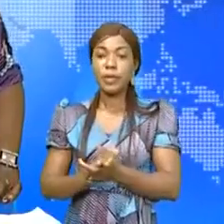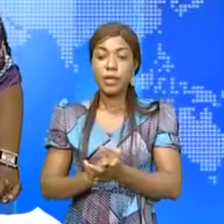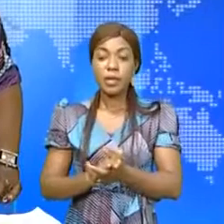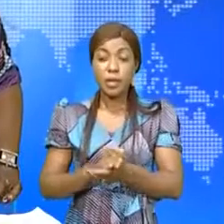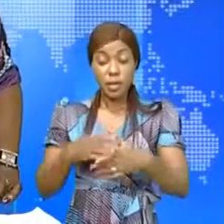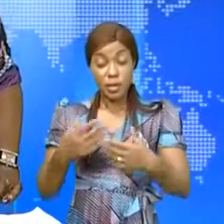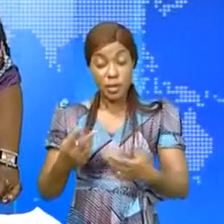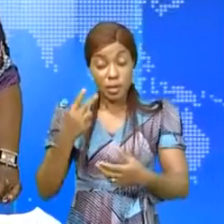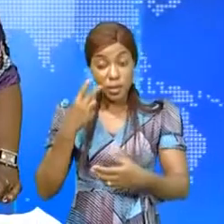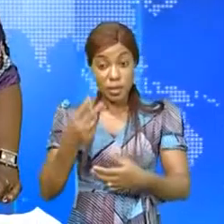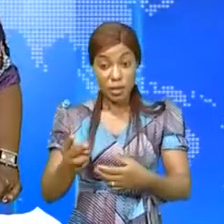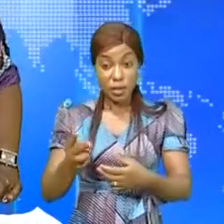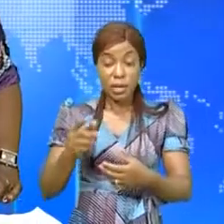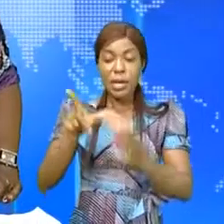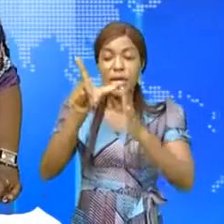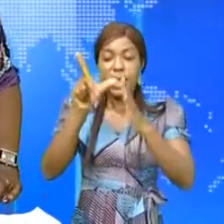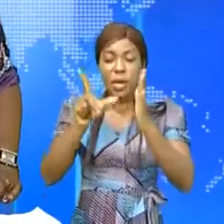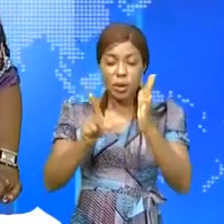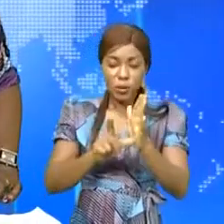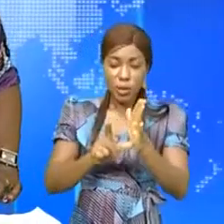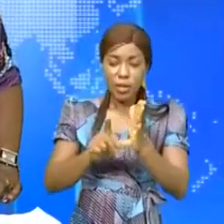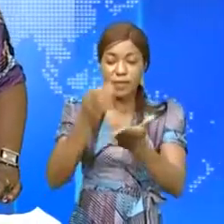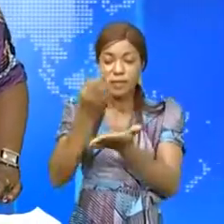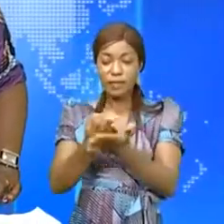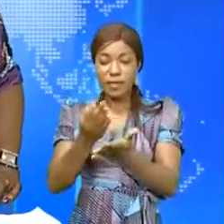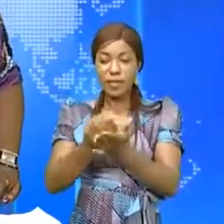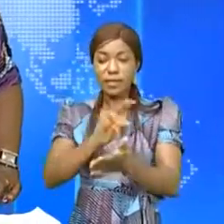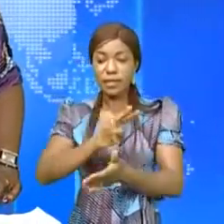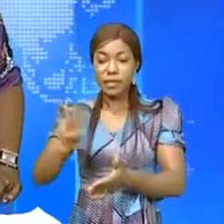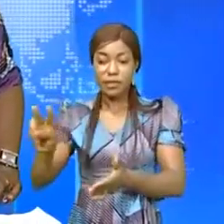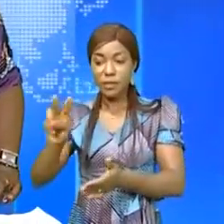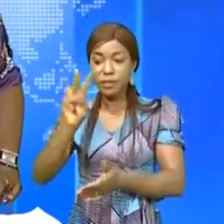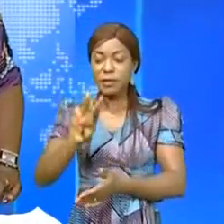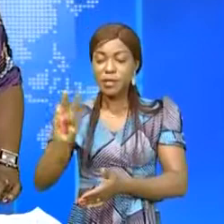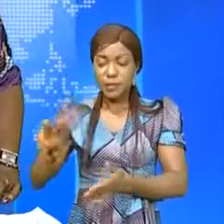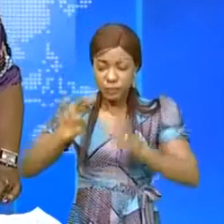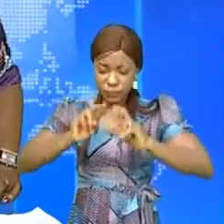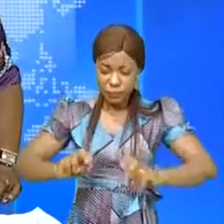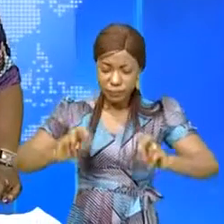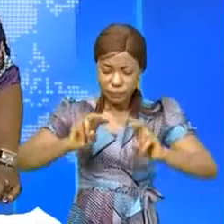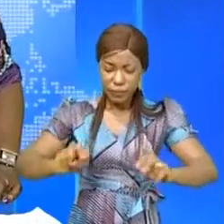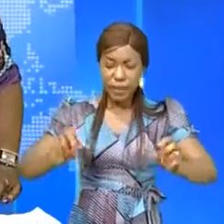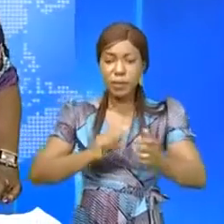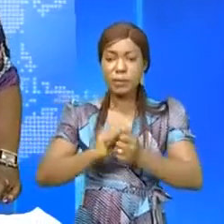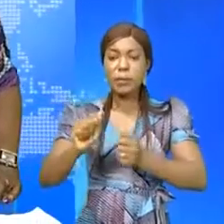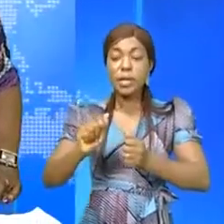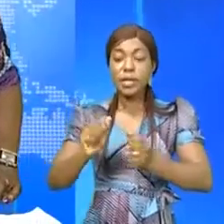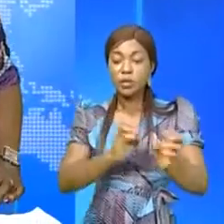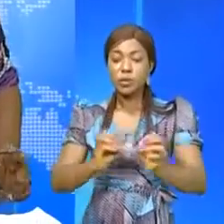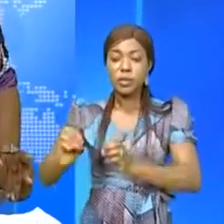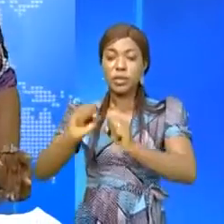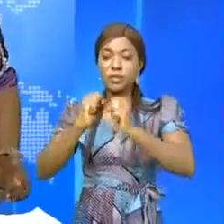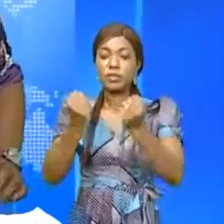de vue et l'élaboration de la loi des finances 2022 a été examinée pendant quatre jours par les organisations de la société civile.